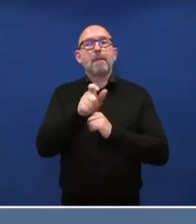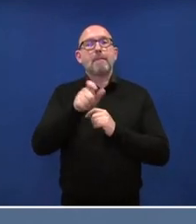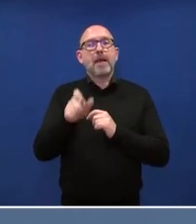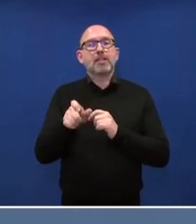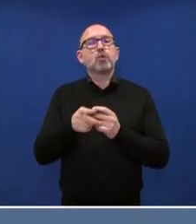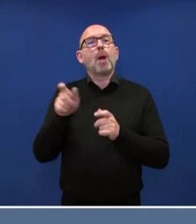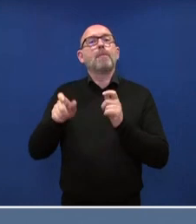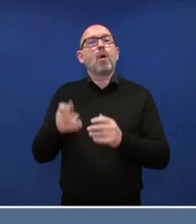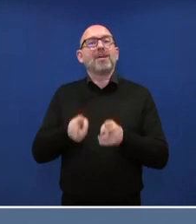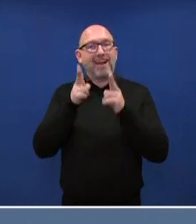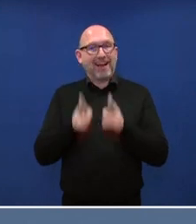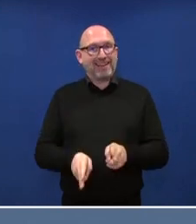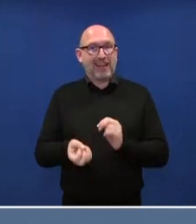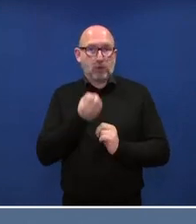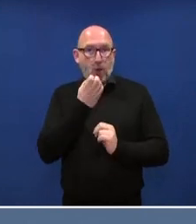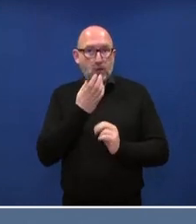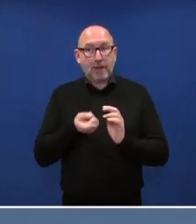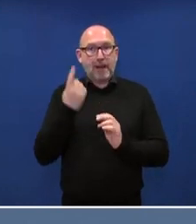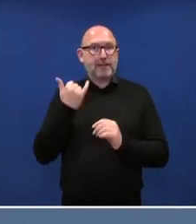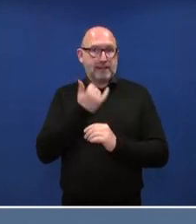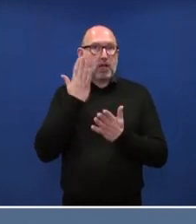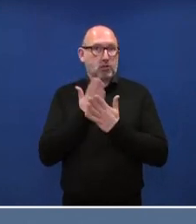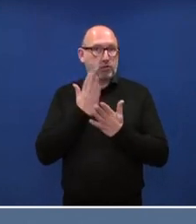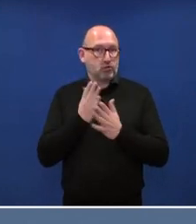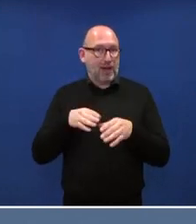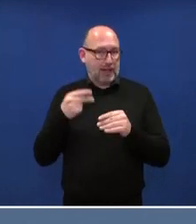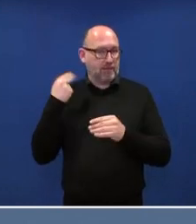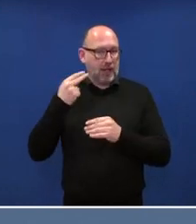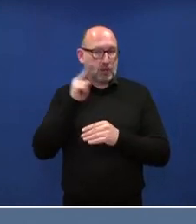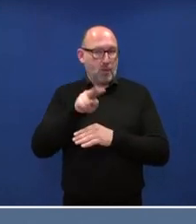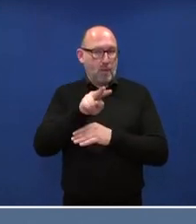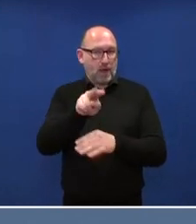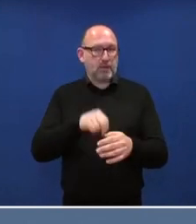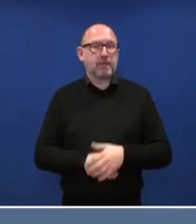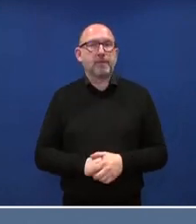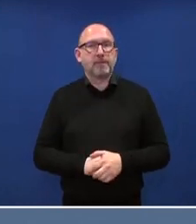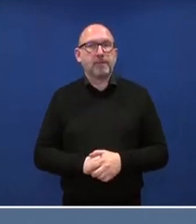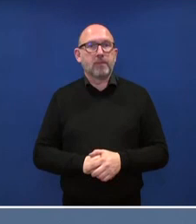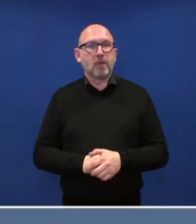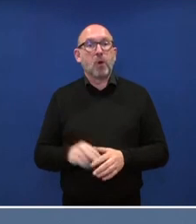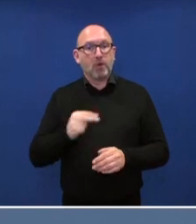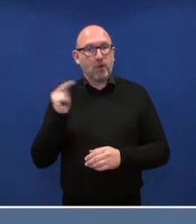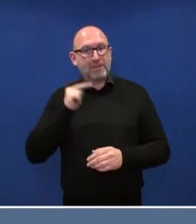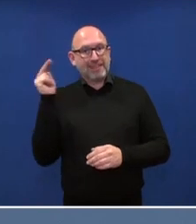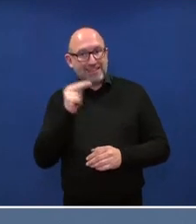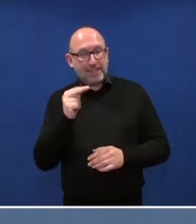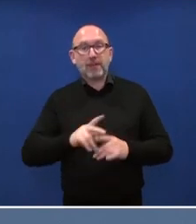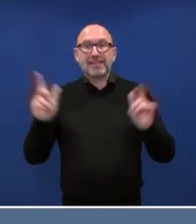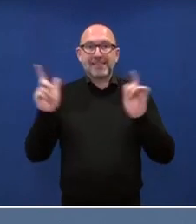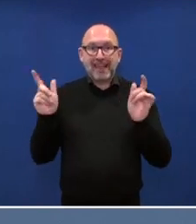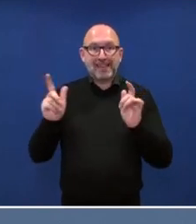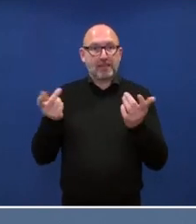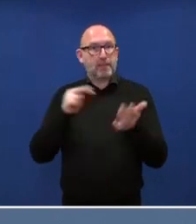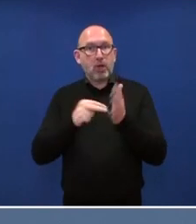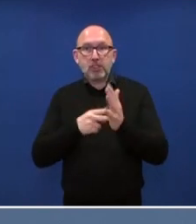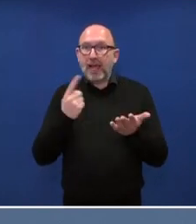Hongkong besonders im letzten Jahr gesehen haben. Und es ist so, dass aus unserer Sicht zur Lösung der gesellschaftlichen und politischen